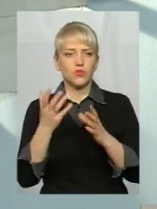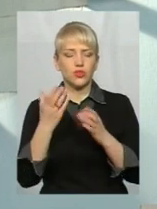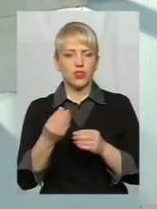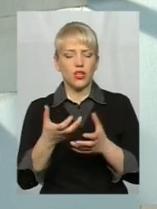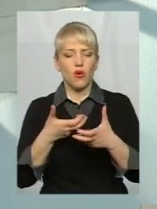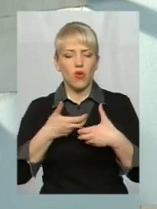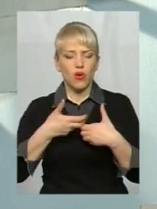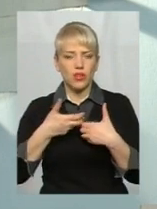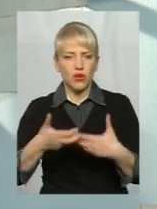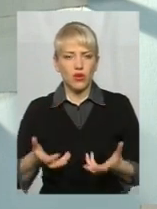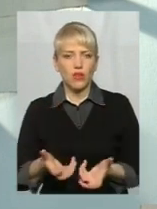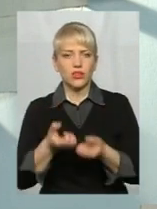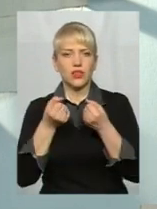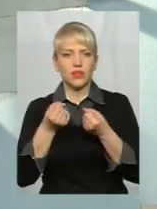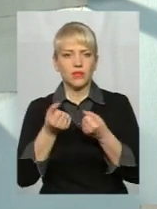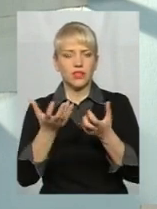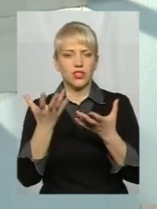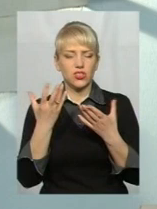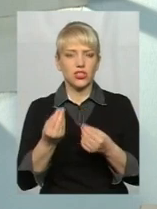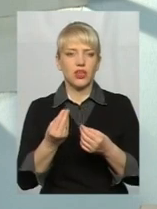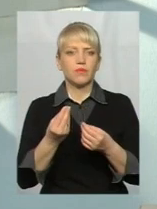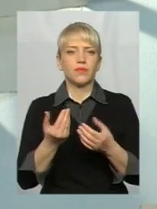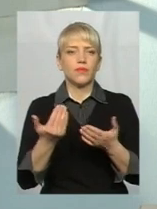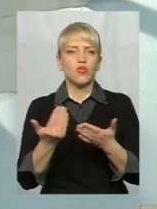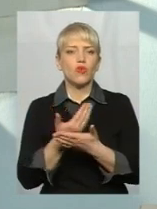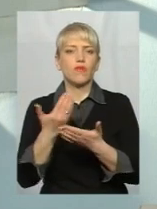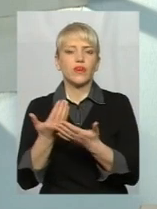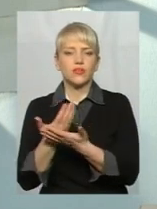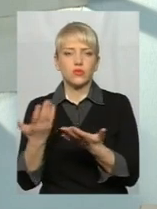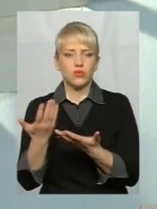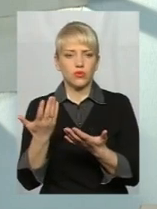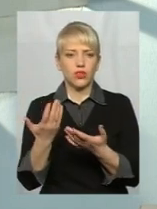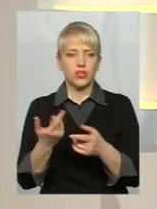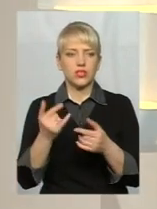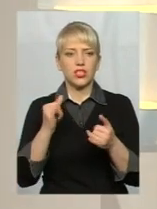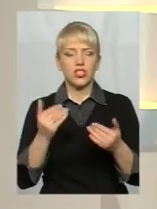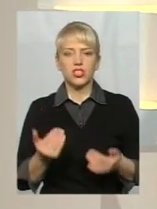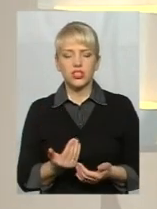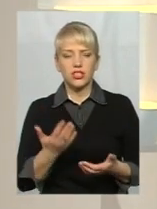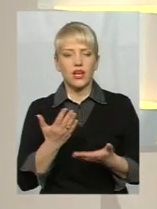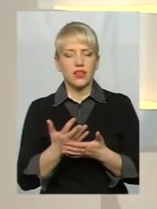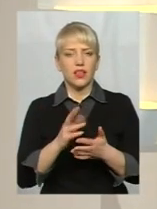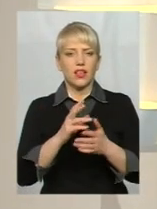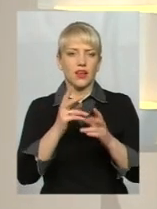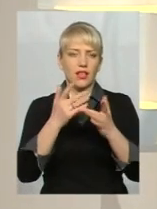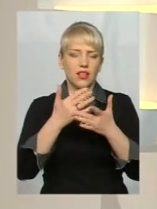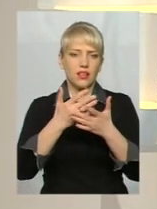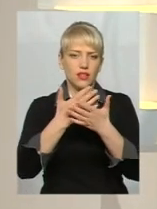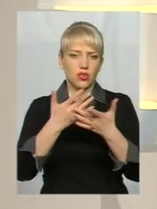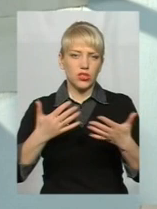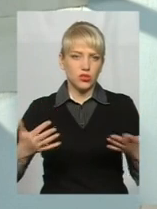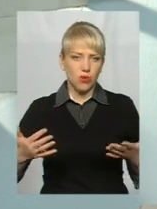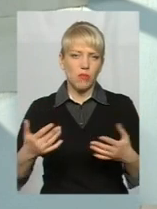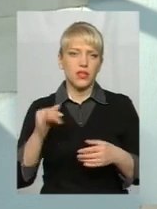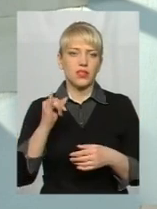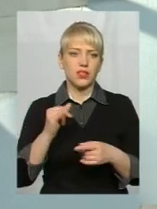отакого новизни, отаких відчуттів. Тобто життя вже не є одноманітне для таких дітей і для дорослих. Потім це